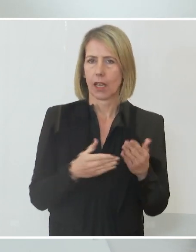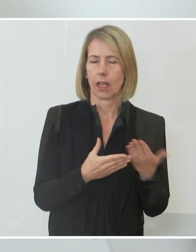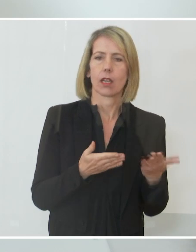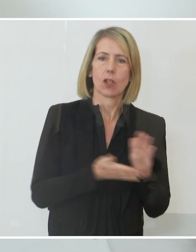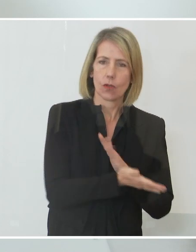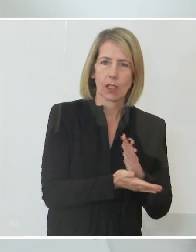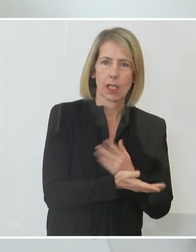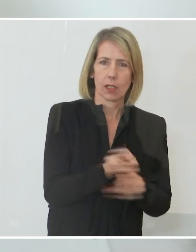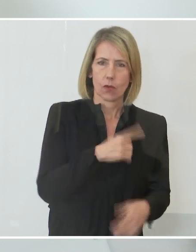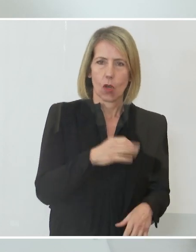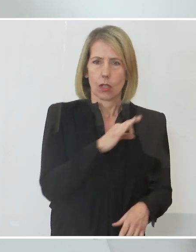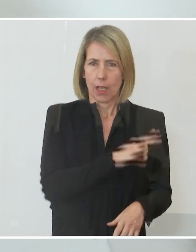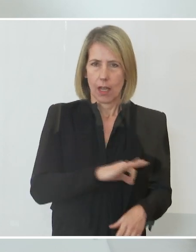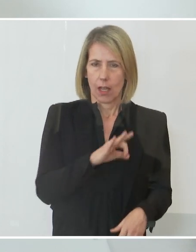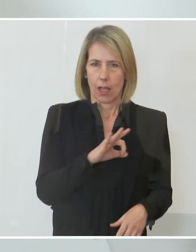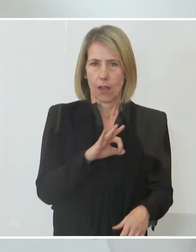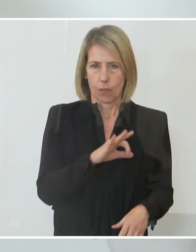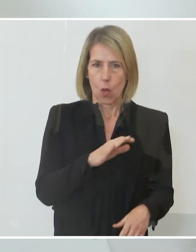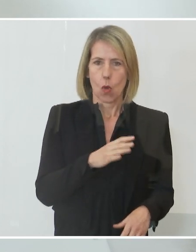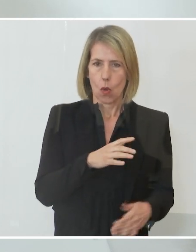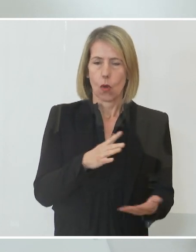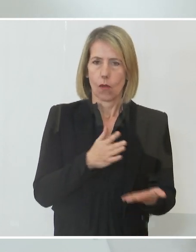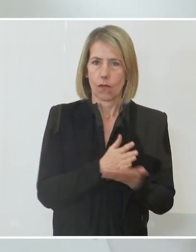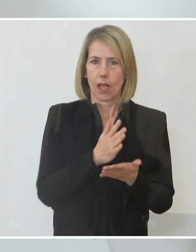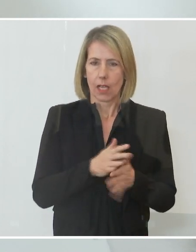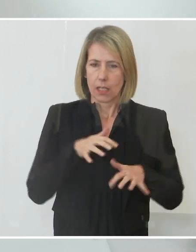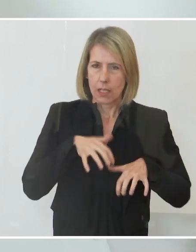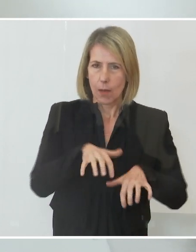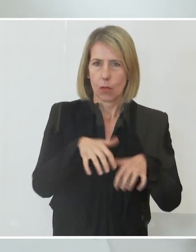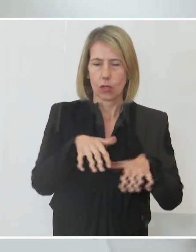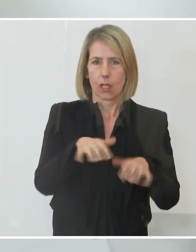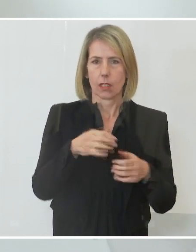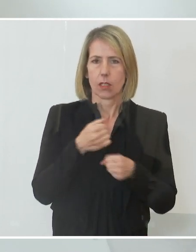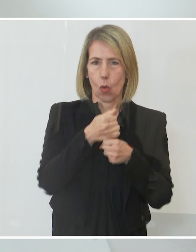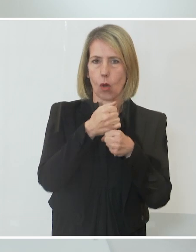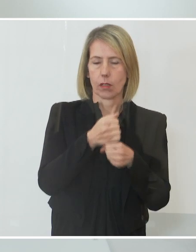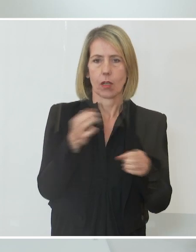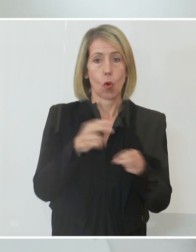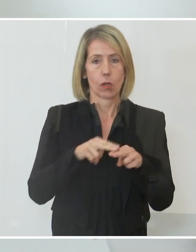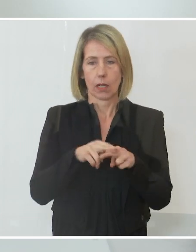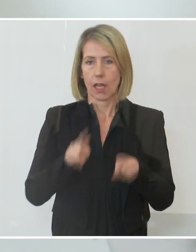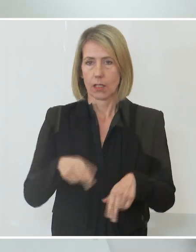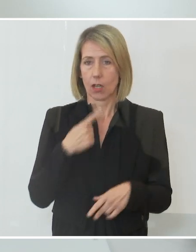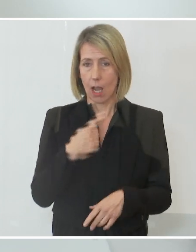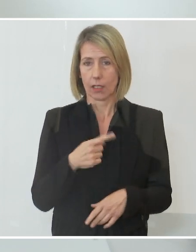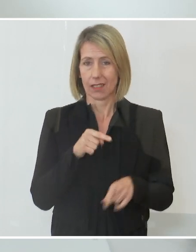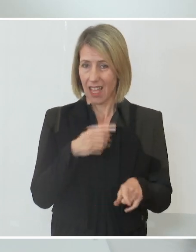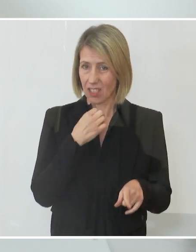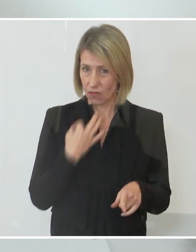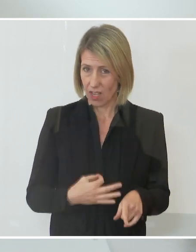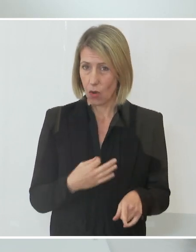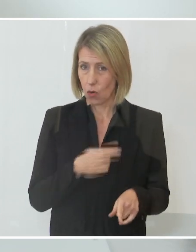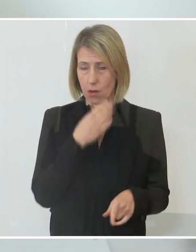lichen in Demonstrationen, auf Demonstrationen, aber auch im Bundesrat und im Nationalrat gesagt haben. Ich glaube, dass das